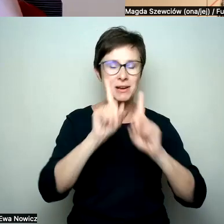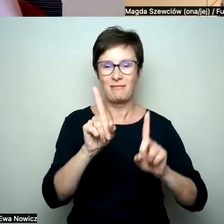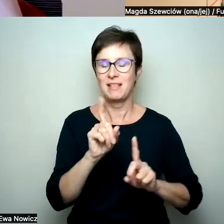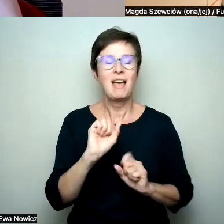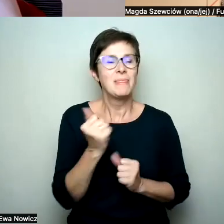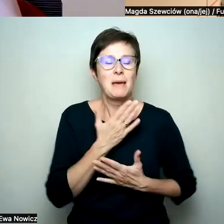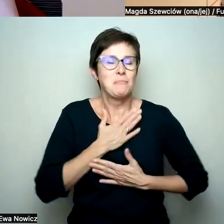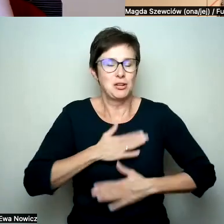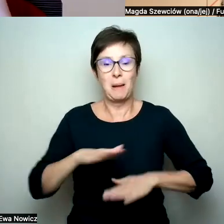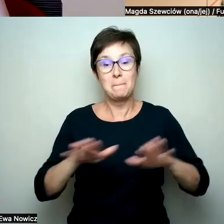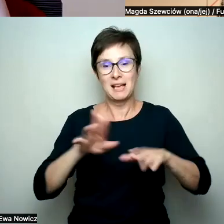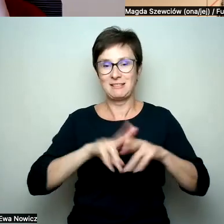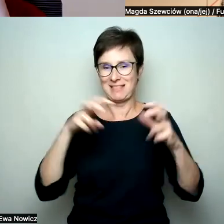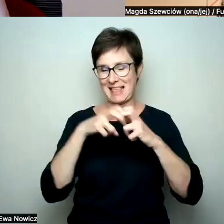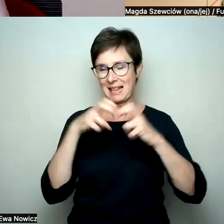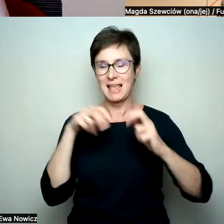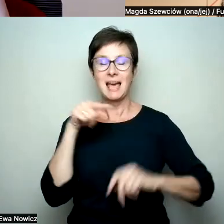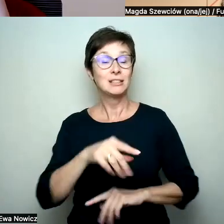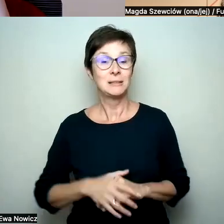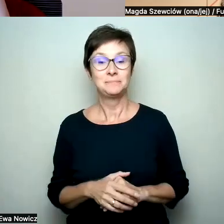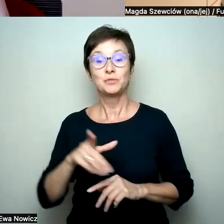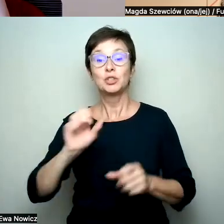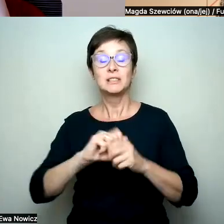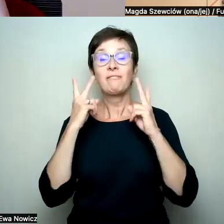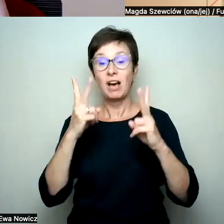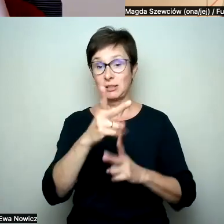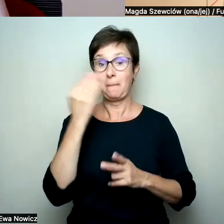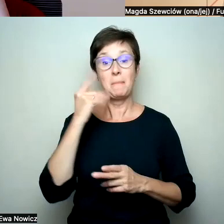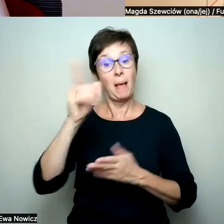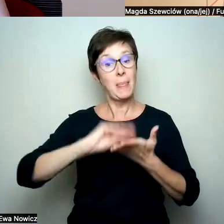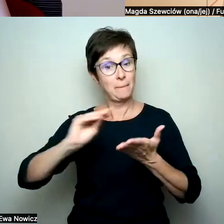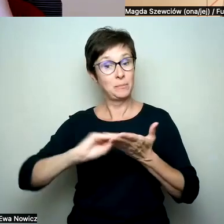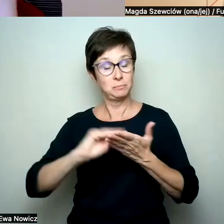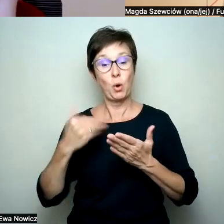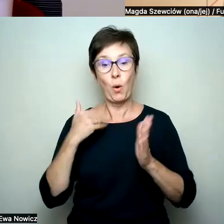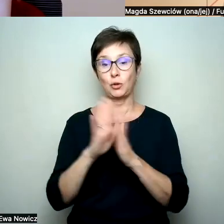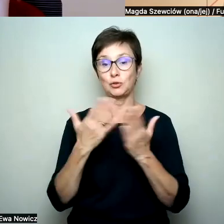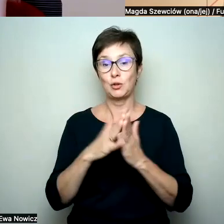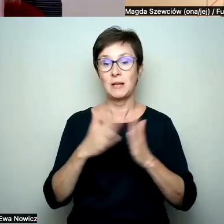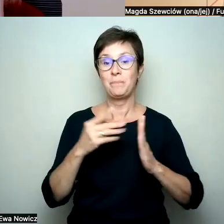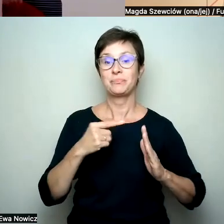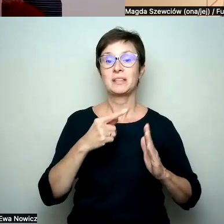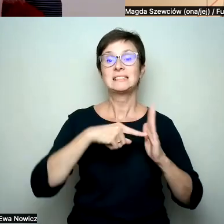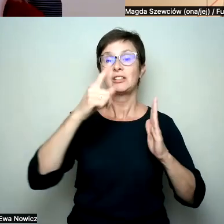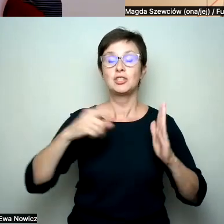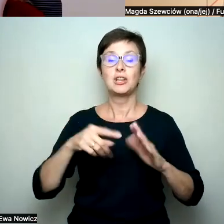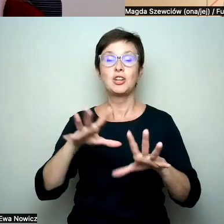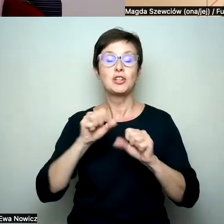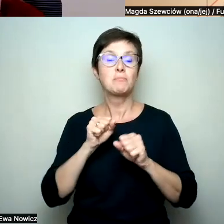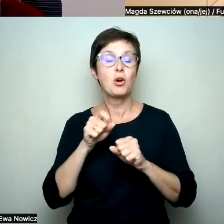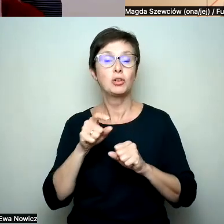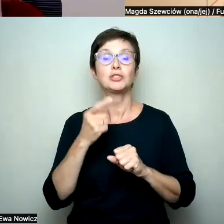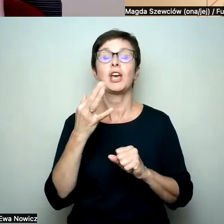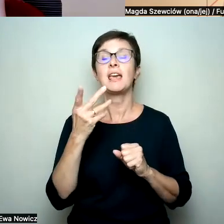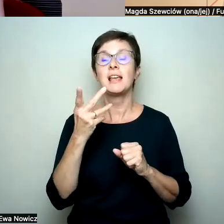w internecie. Co jest też ważne, Janina napisała książkę Statystycznie rzecz biorąc, czyli ile trzeba zjeść czekolady, żeby zdobyć